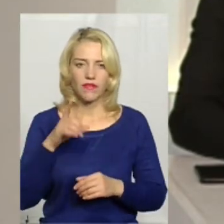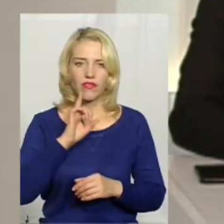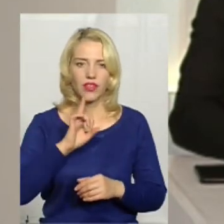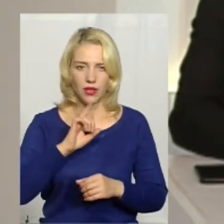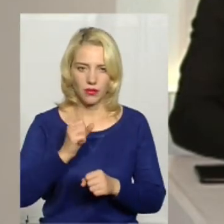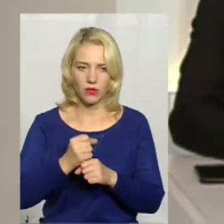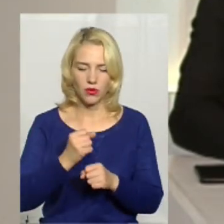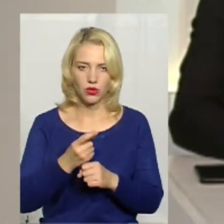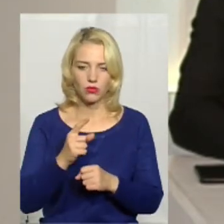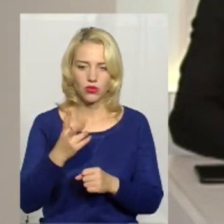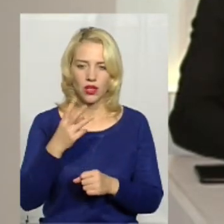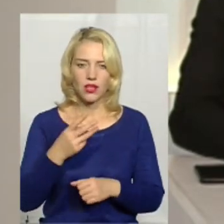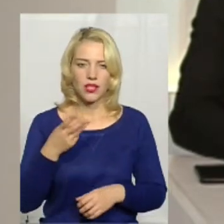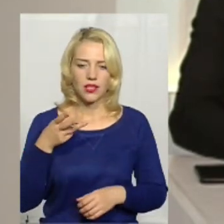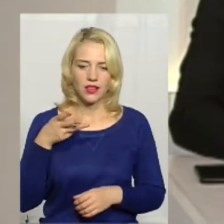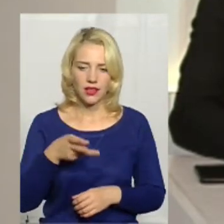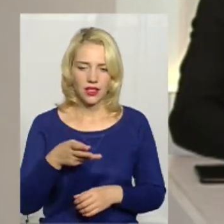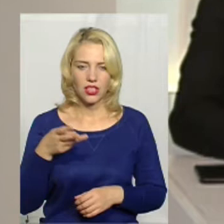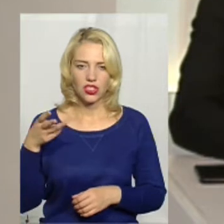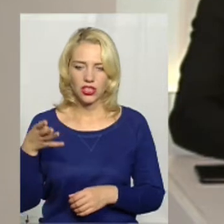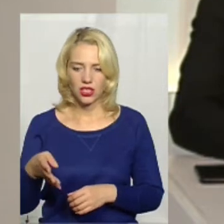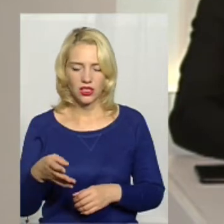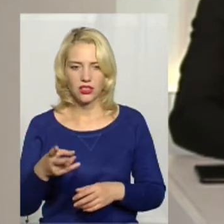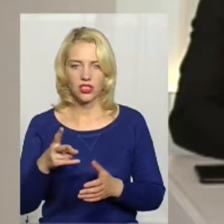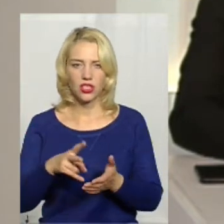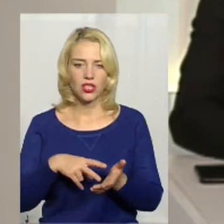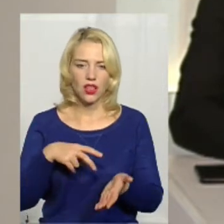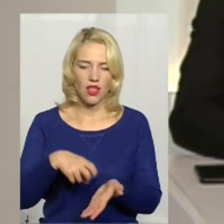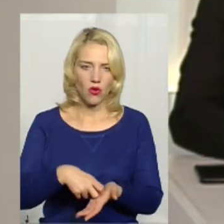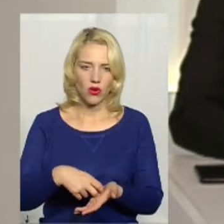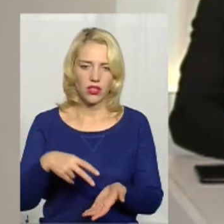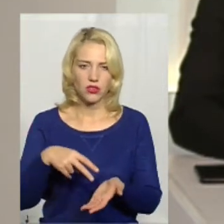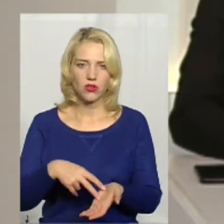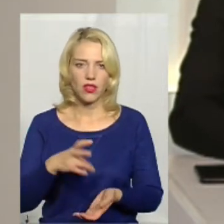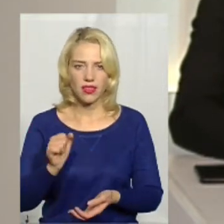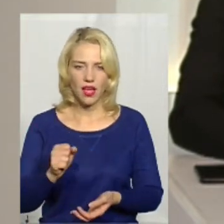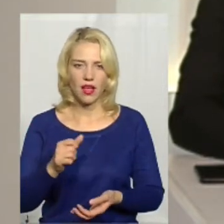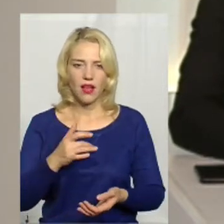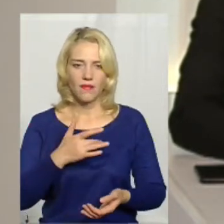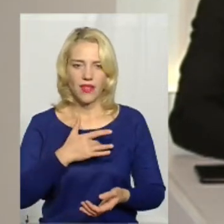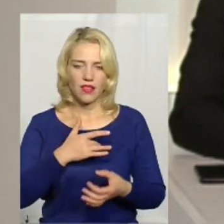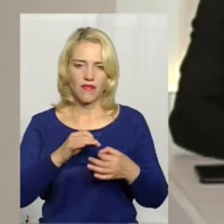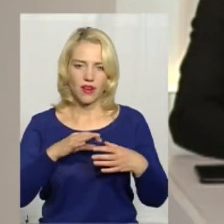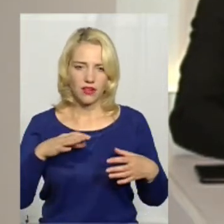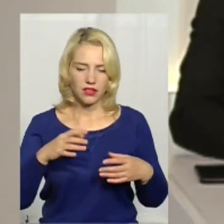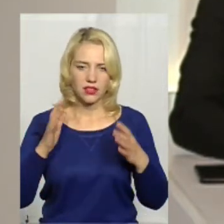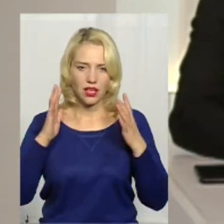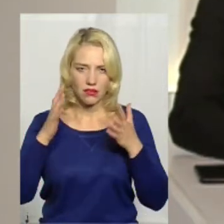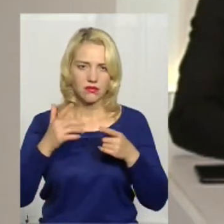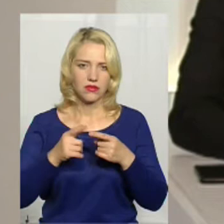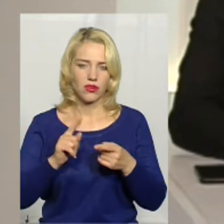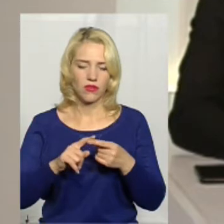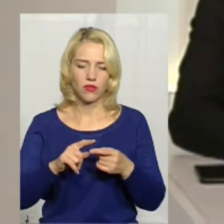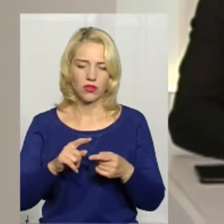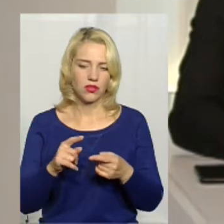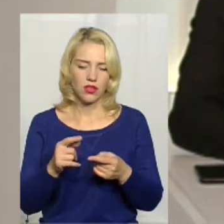-4 тисячі стояти на колінах на інфаркті вони не хочуть і правильно роблять. Руйнується величезна структура,